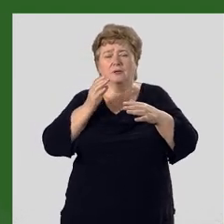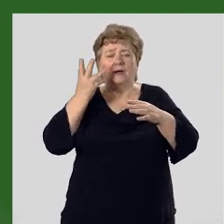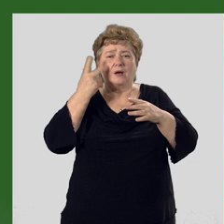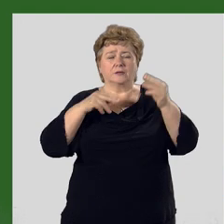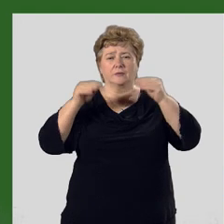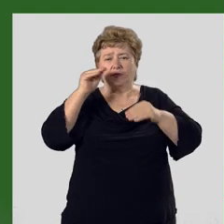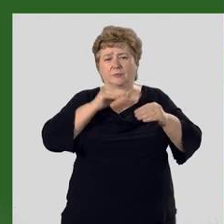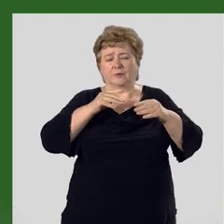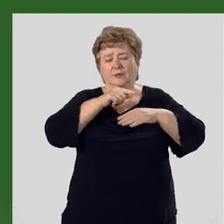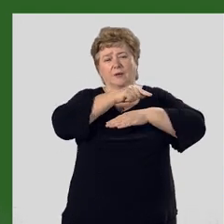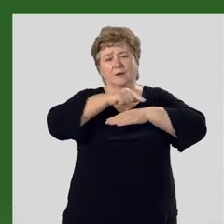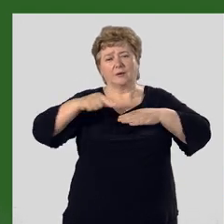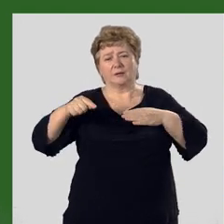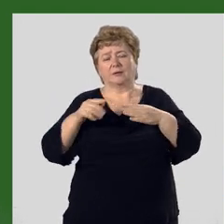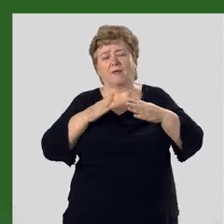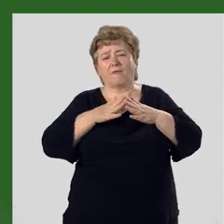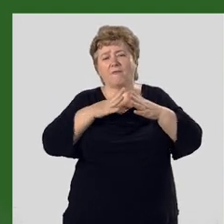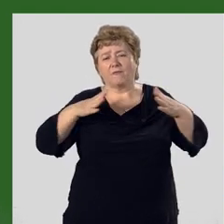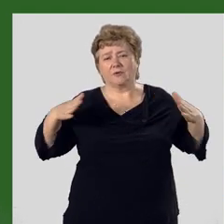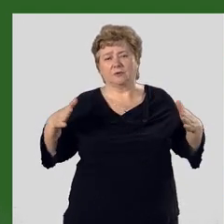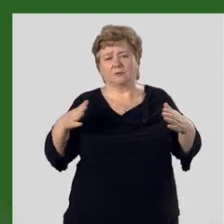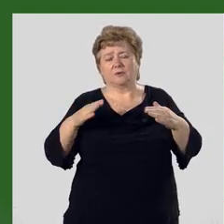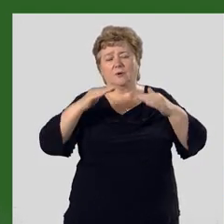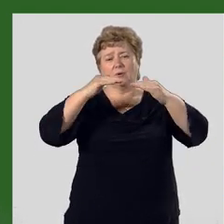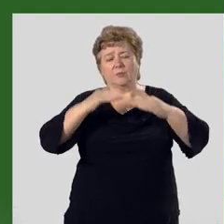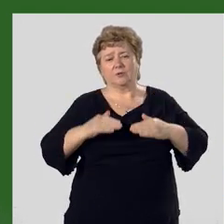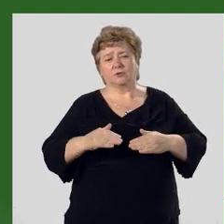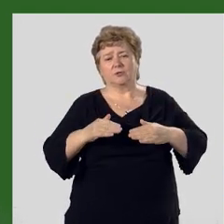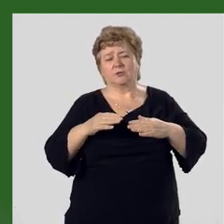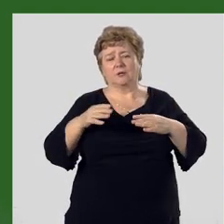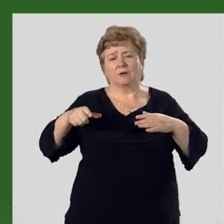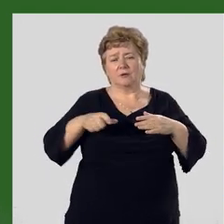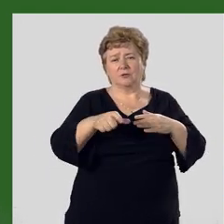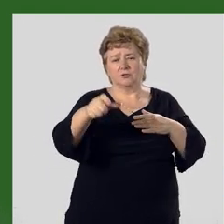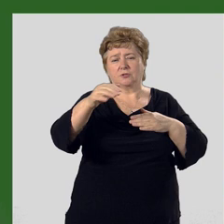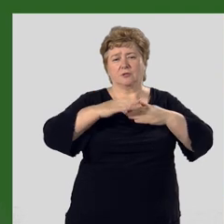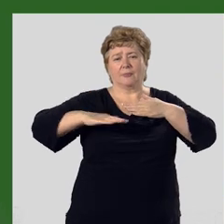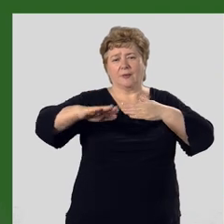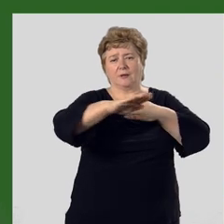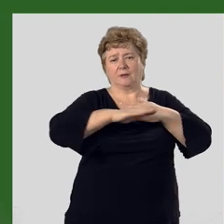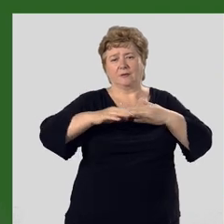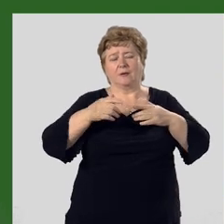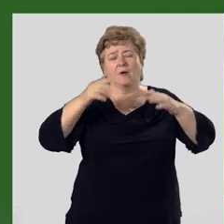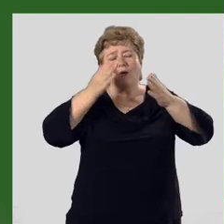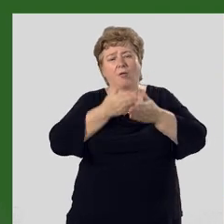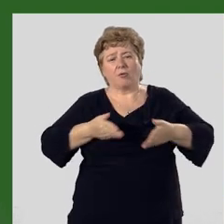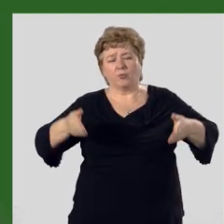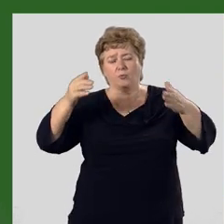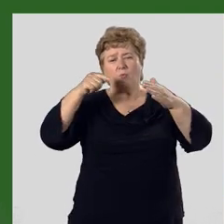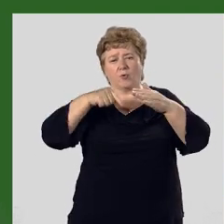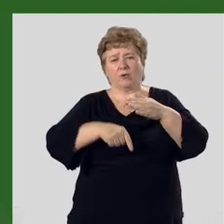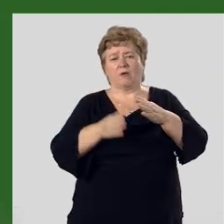формируются линейно вытянутые понижения, речные долины, глубокие